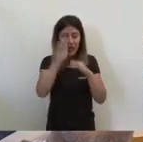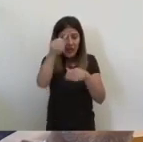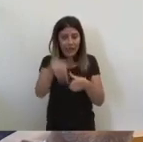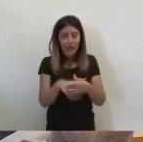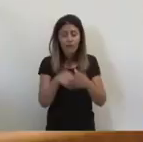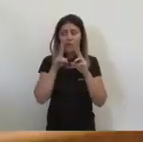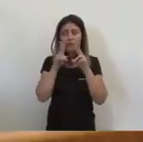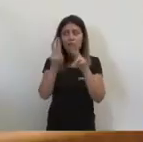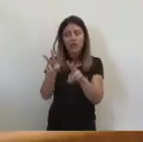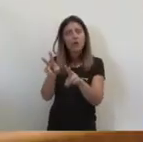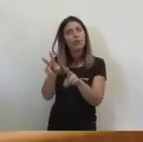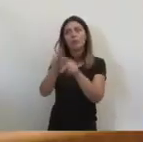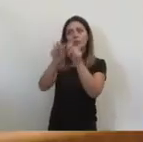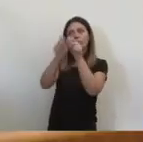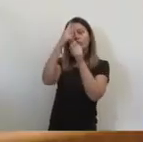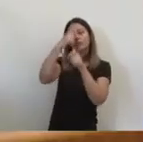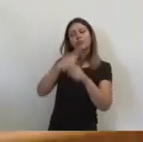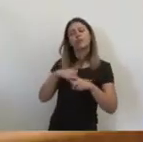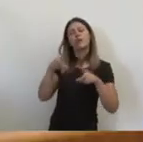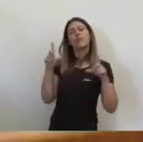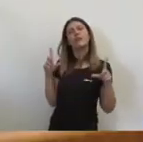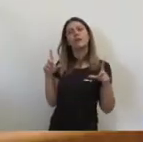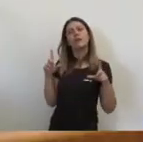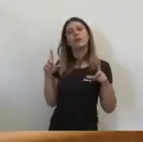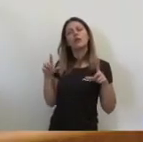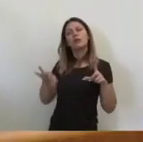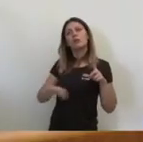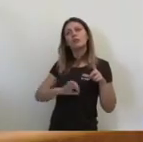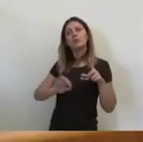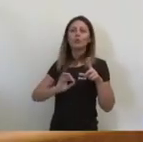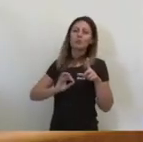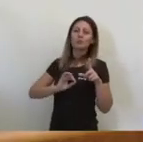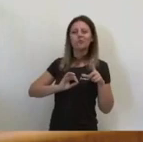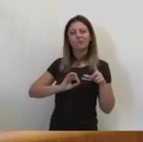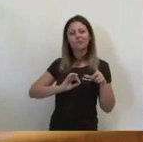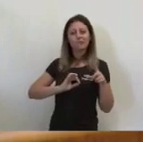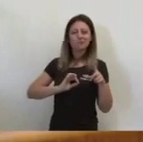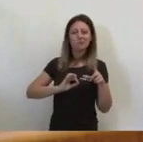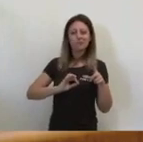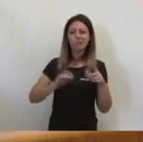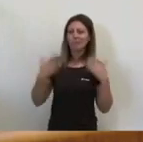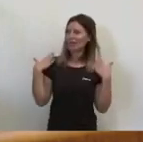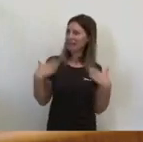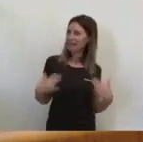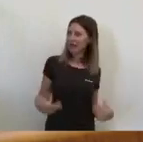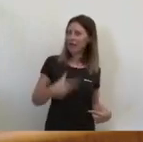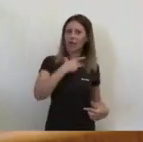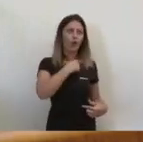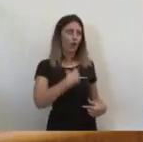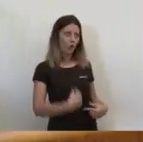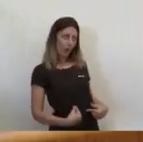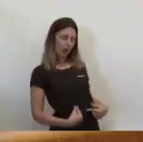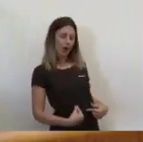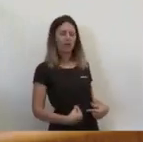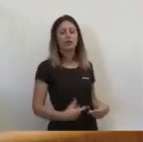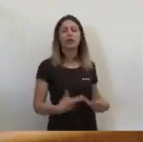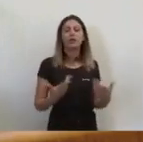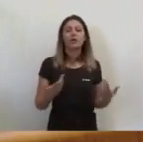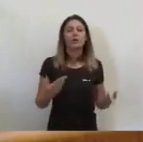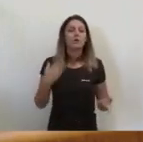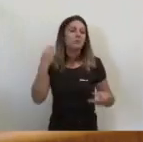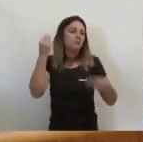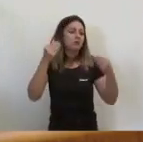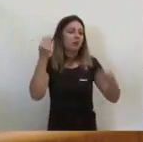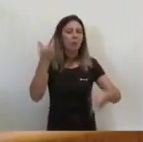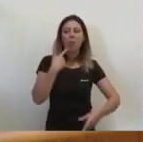és el perfil de diputat celestial. El perfil de diputat amb tratge i corbata que pensava que estava tocat de la